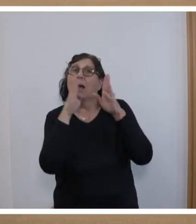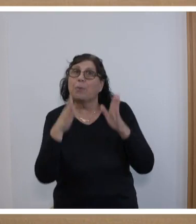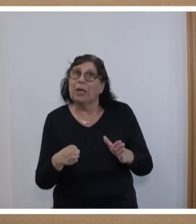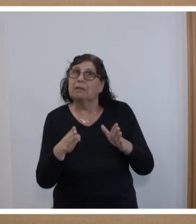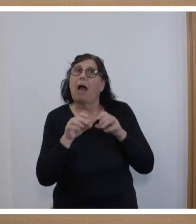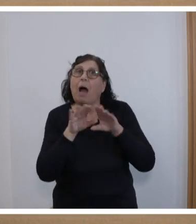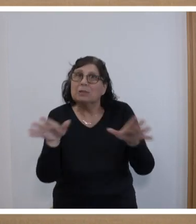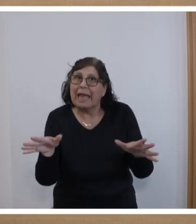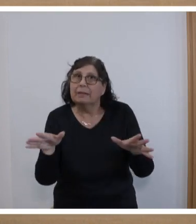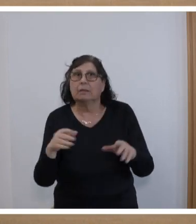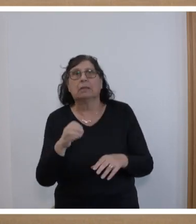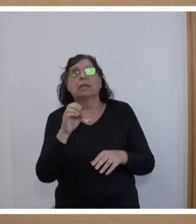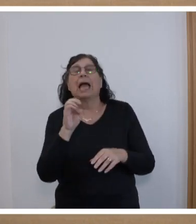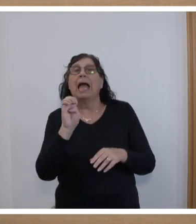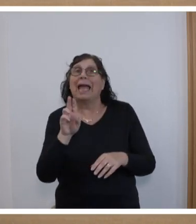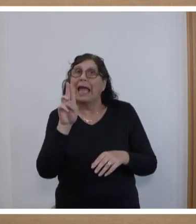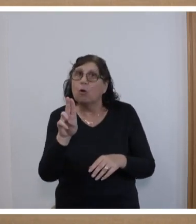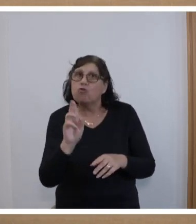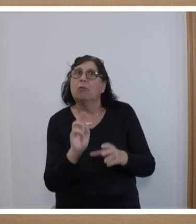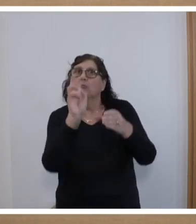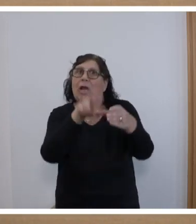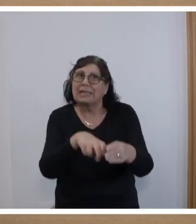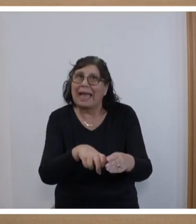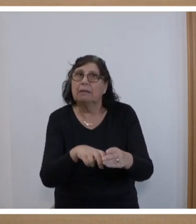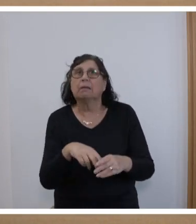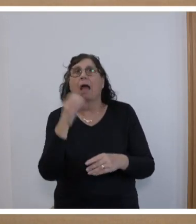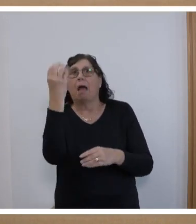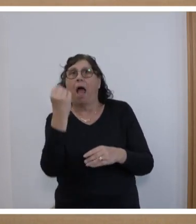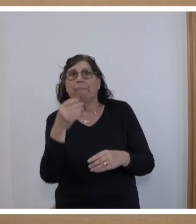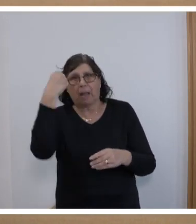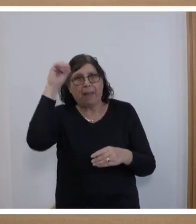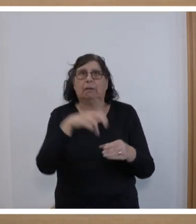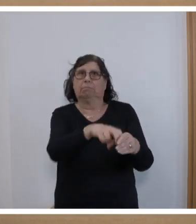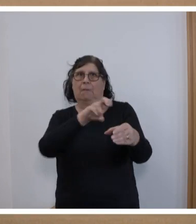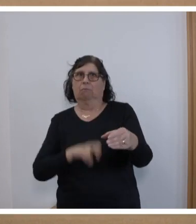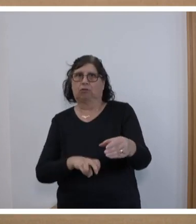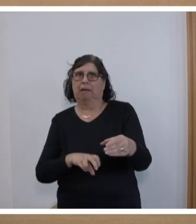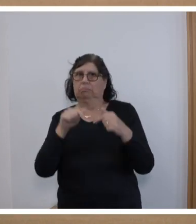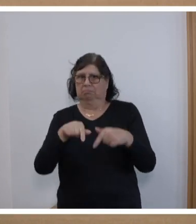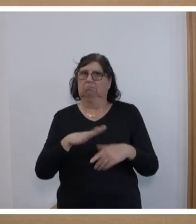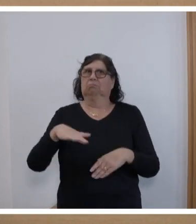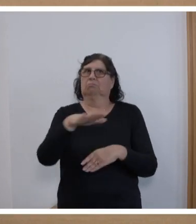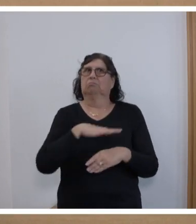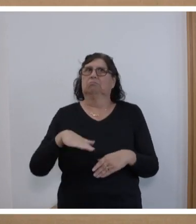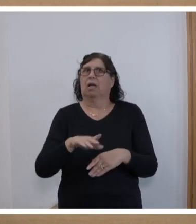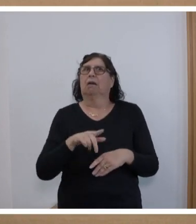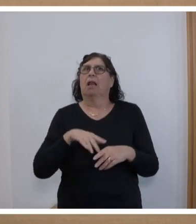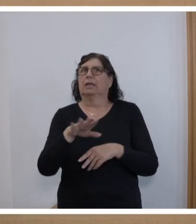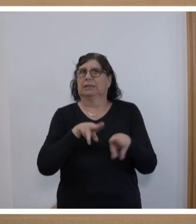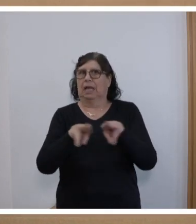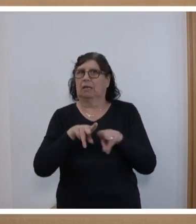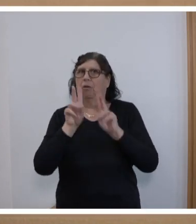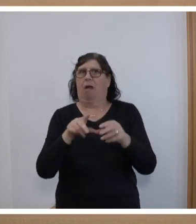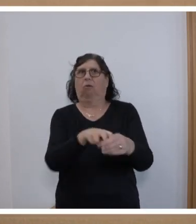EU steigt ein, die Ampel in Berlin steigt aus und mit ihr die saarländische Landesregierung. Stichwort